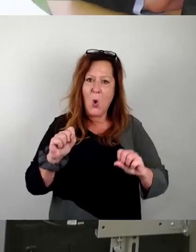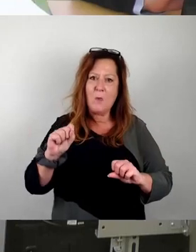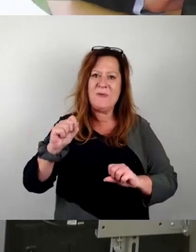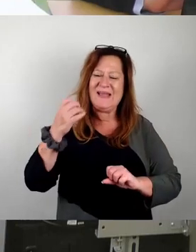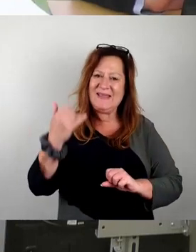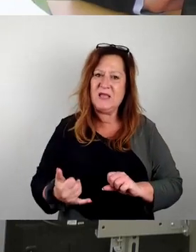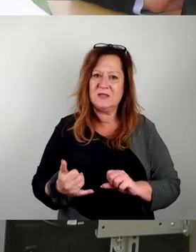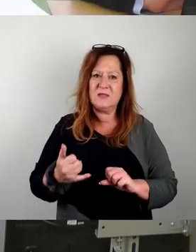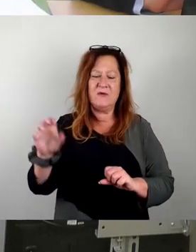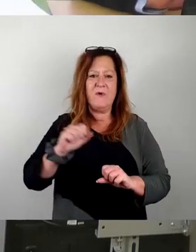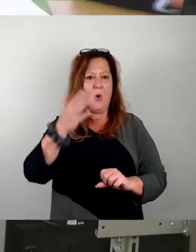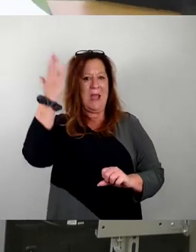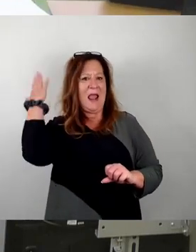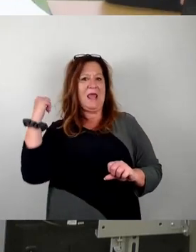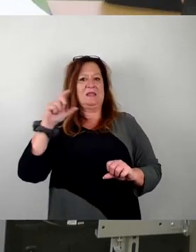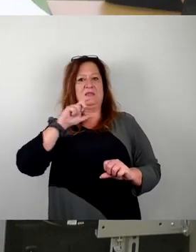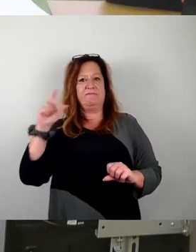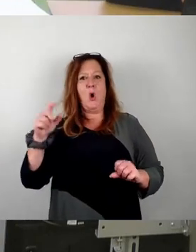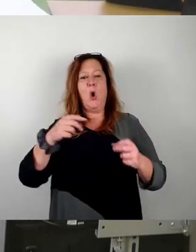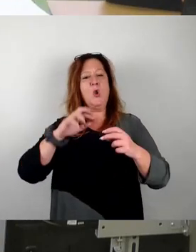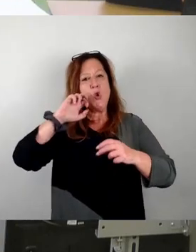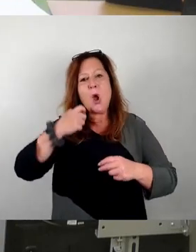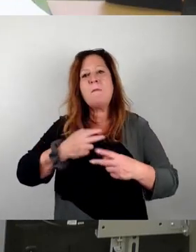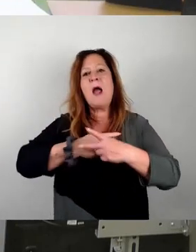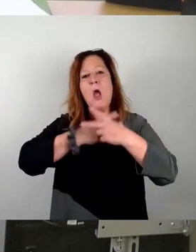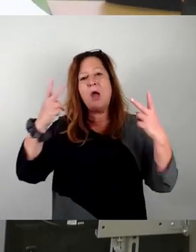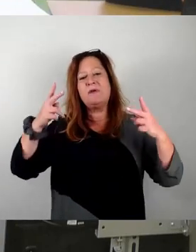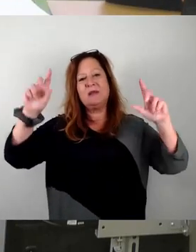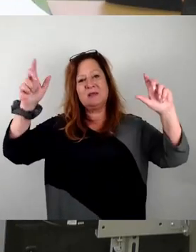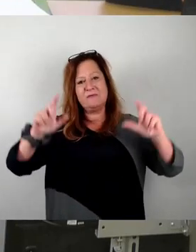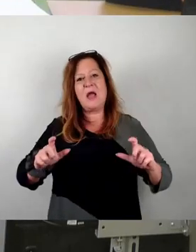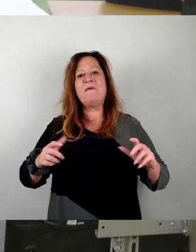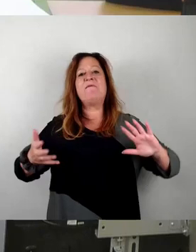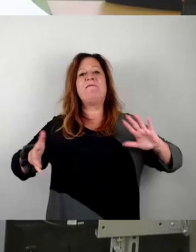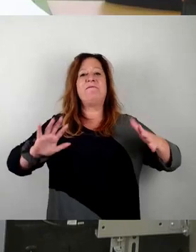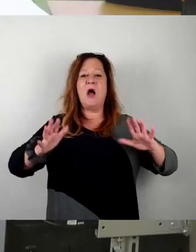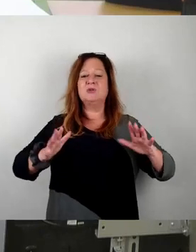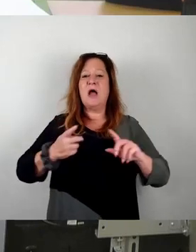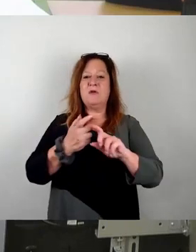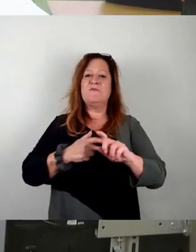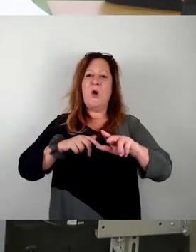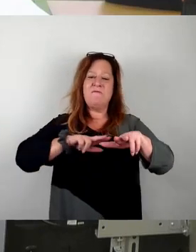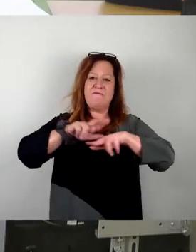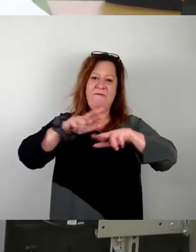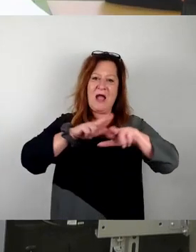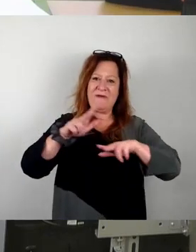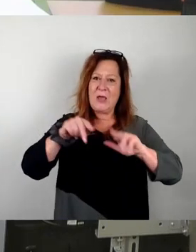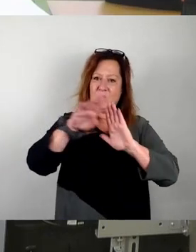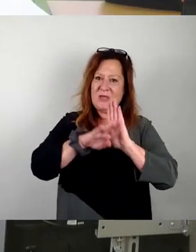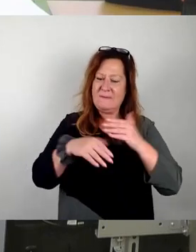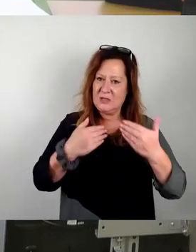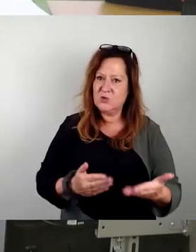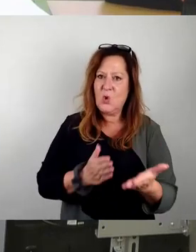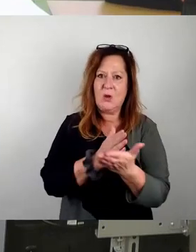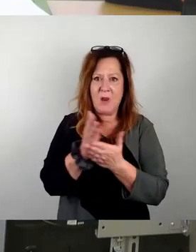eine öffentliche Veranstaltung nochmal gewesen ist, die wahrscheinlich von der Verwaltung so terminiert war, dass wir den Stadtratsbeschluss ja